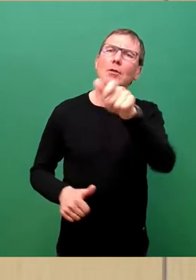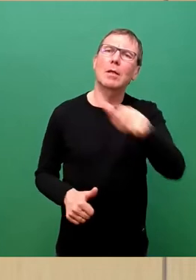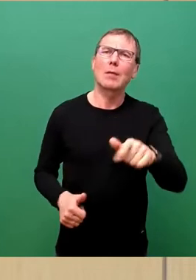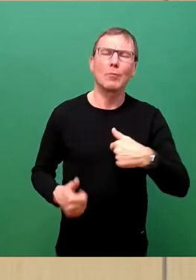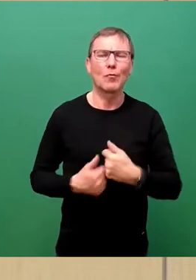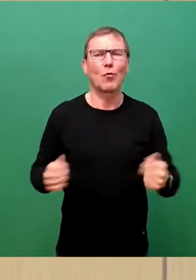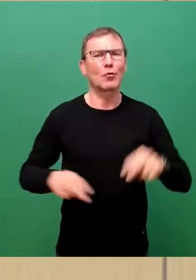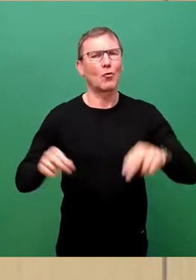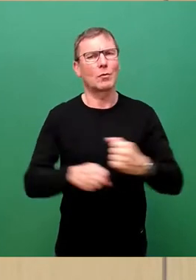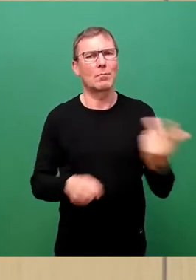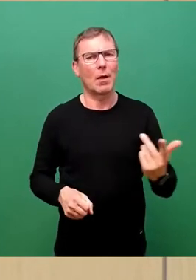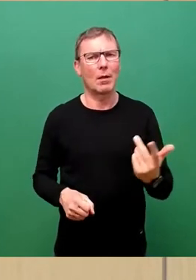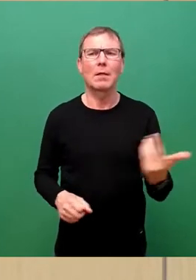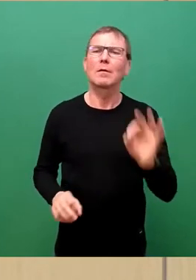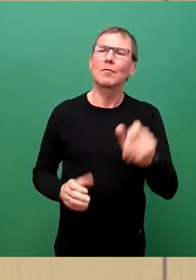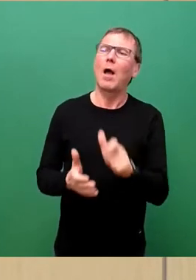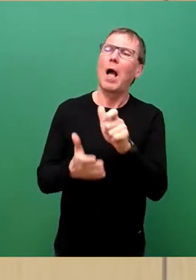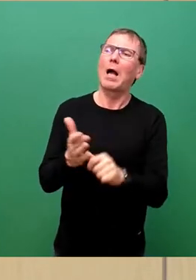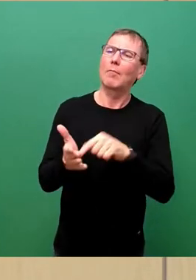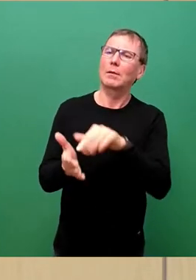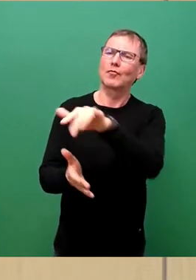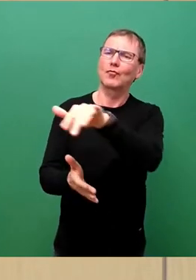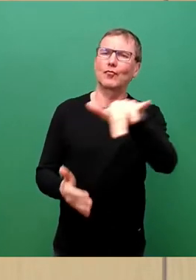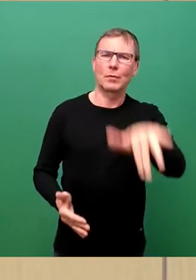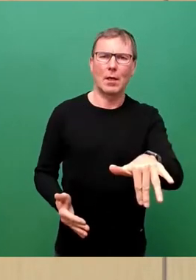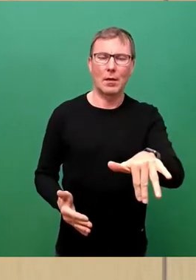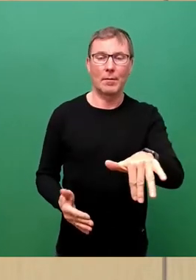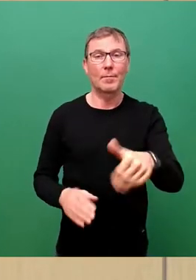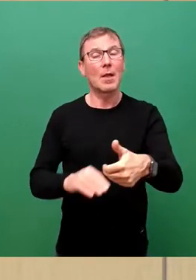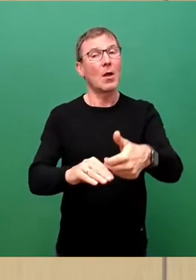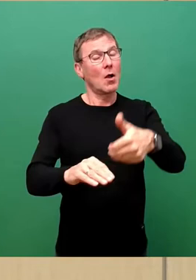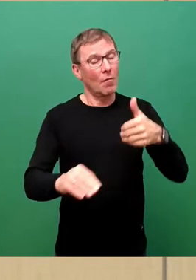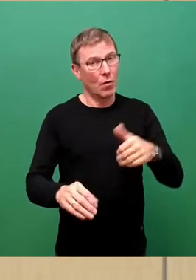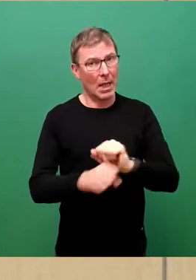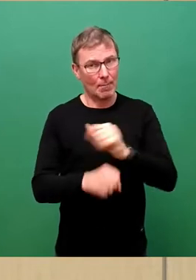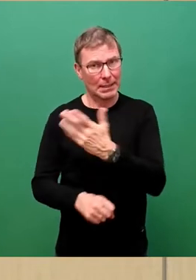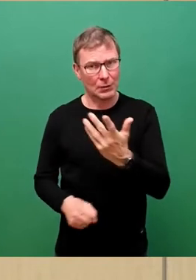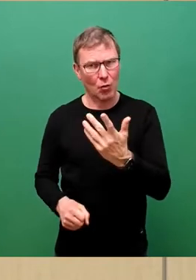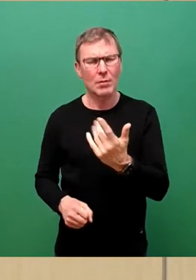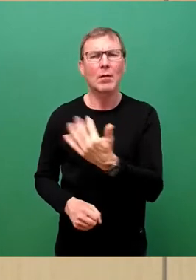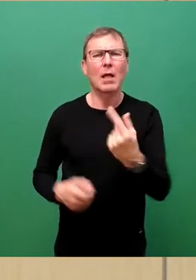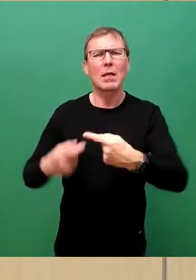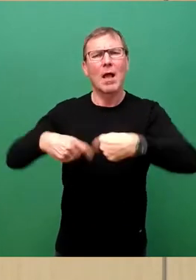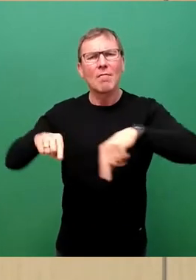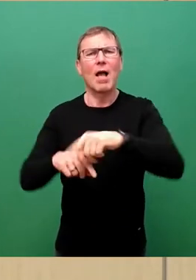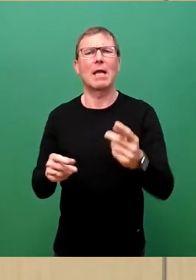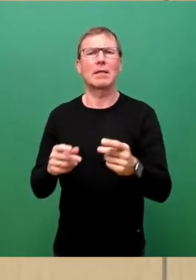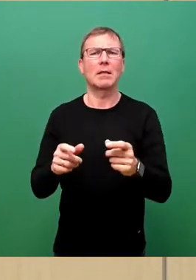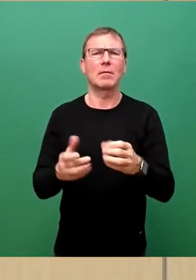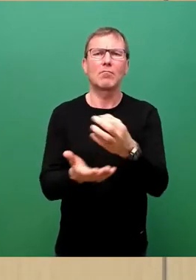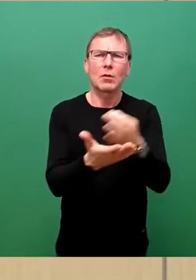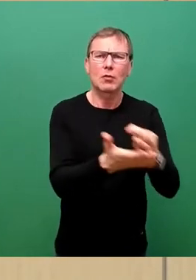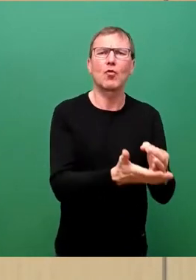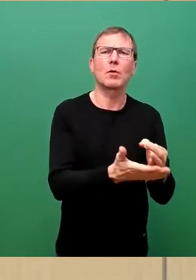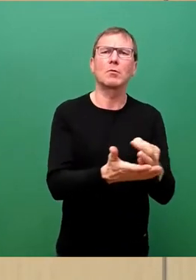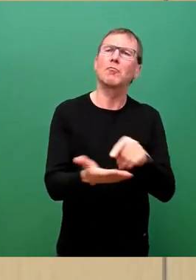nachdem welchen Pass sie besitzen. Im Vorfeld dieser Position erklärten sich lokale Vereine und Institutionen bereit, eine direkte Unterstützung zu